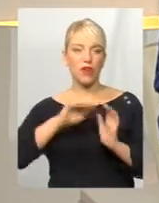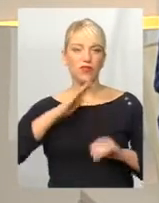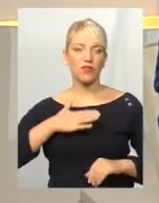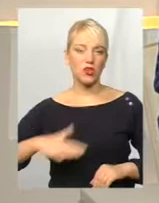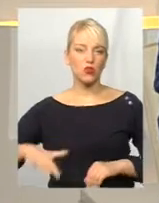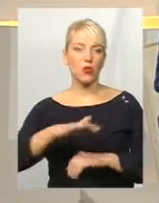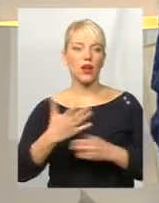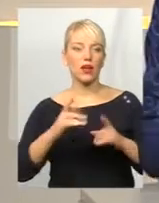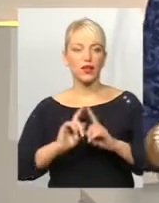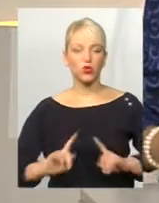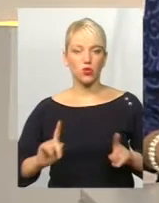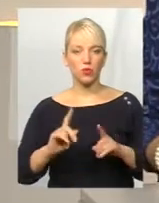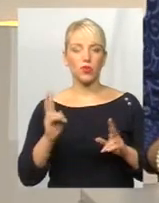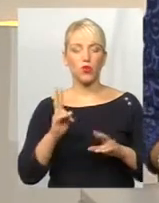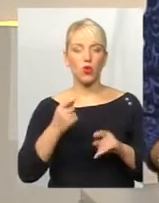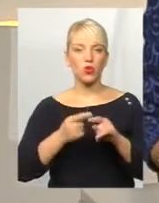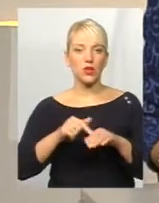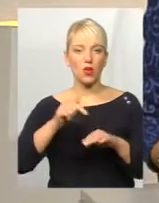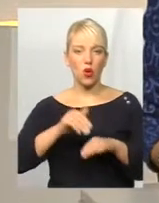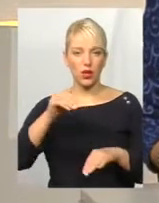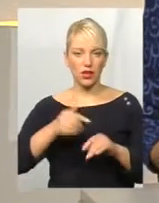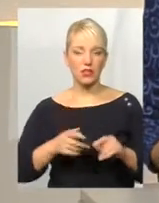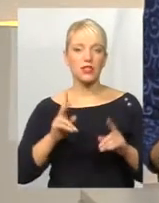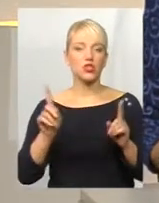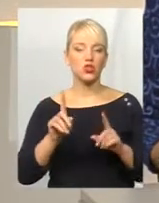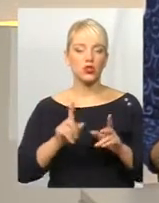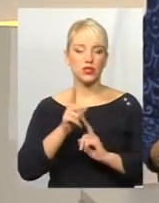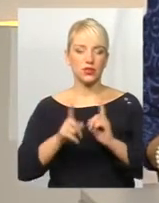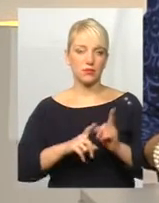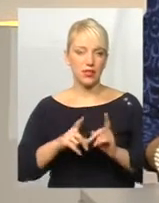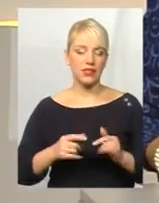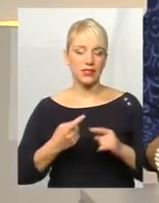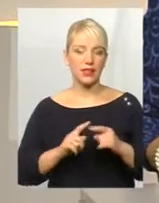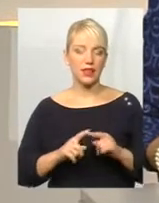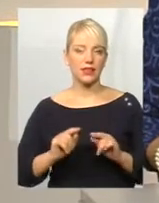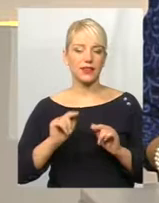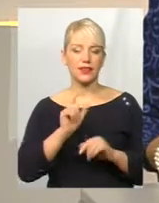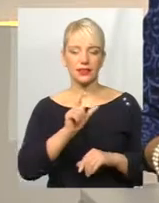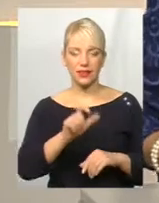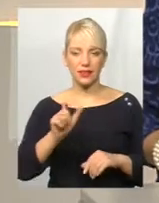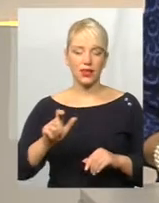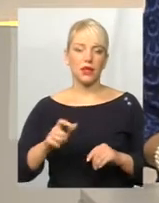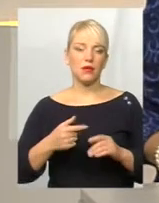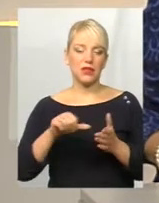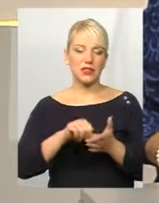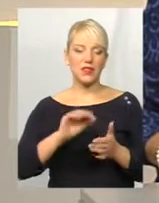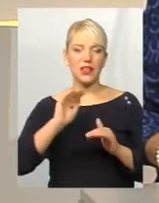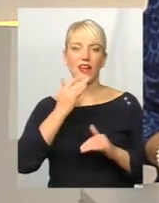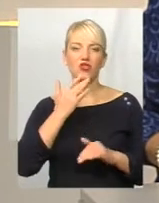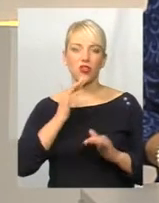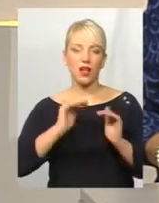які особливості, кого вона торкнеться, що зміниться для тих представників національних меншин